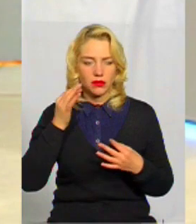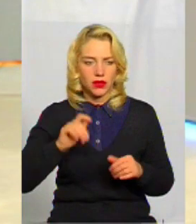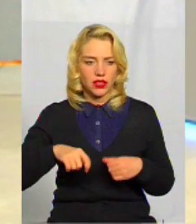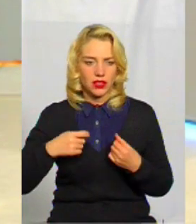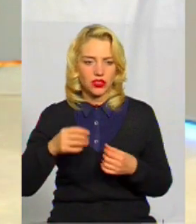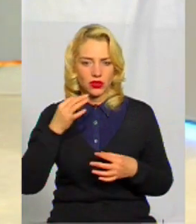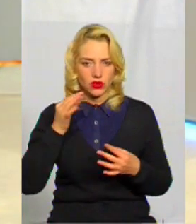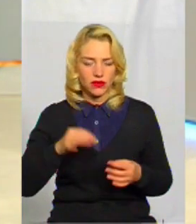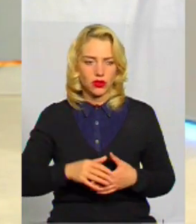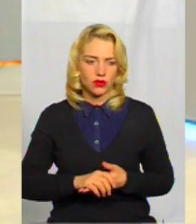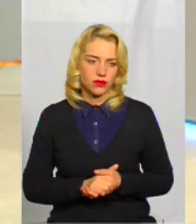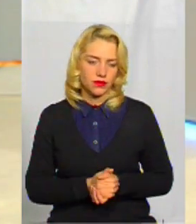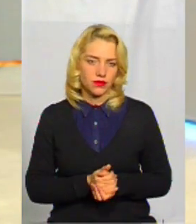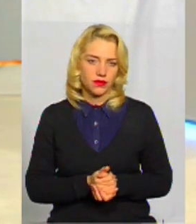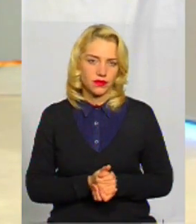досвіду.